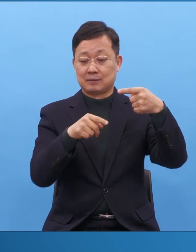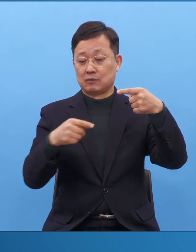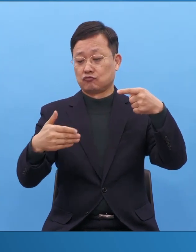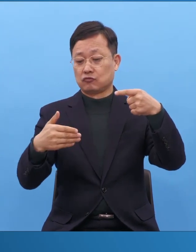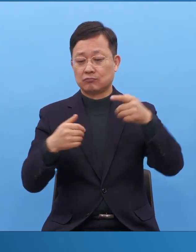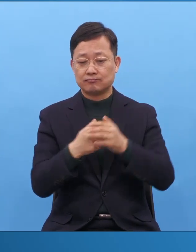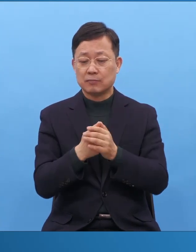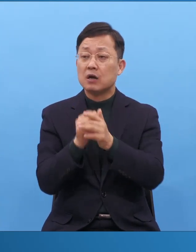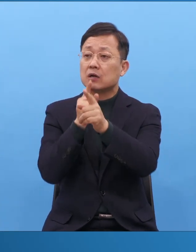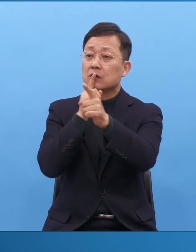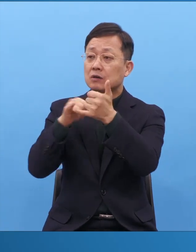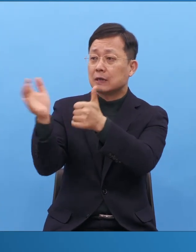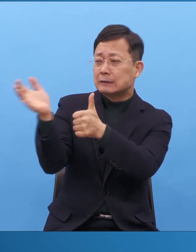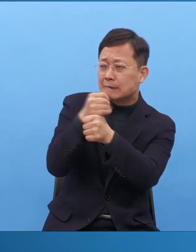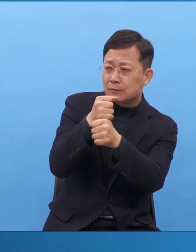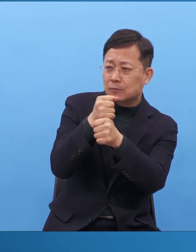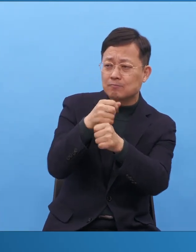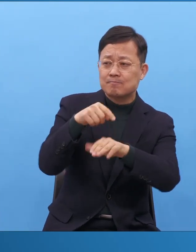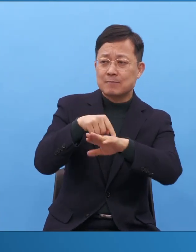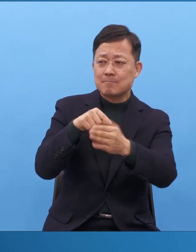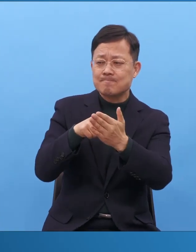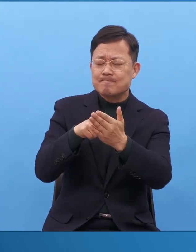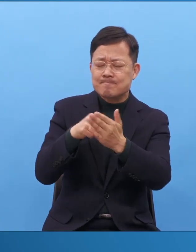그러니 여기서 모든 응답이 다 들어온 거죠.